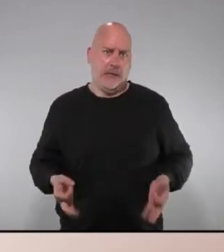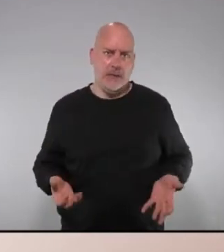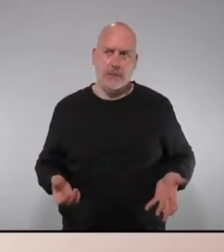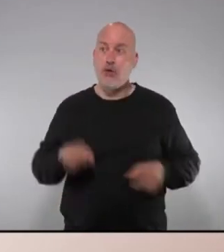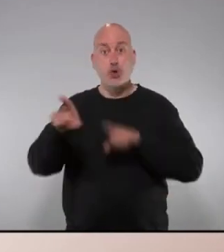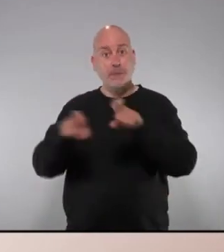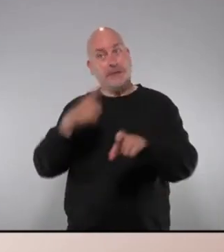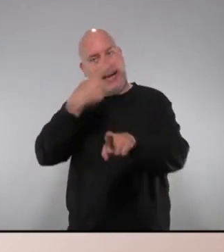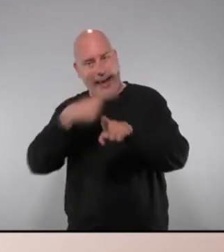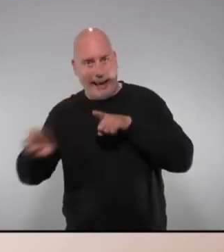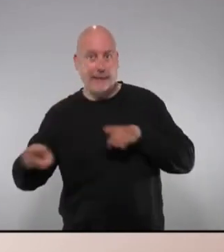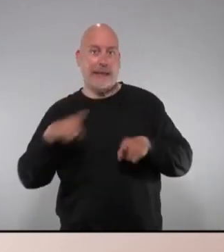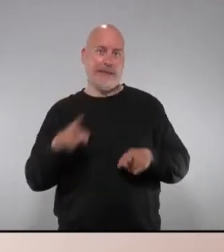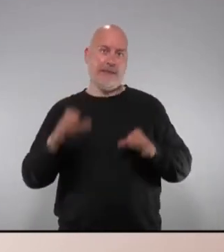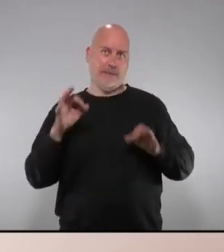opcions que també